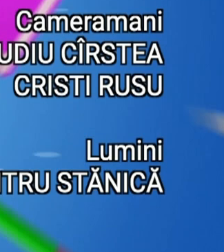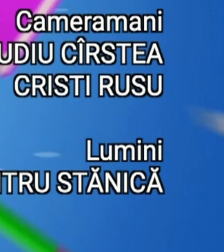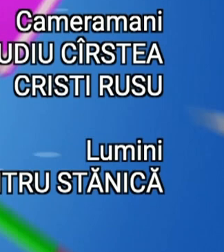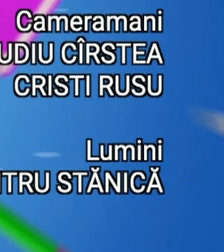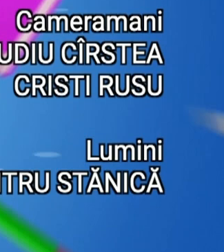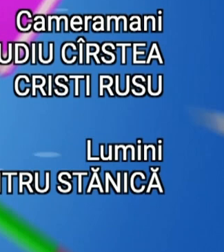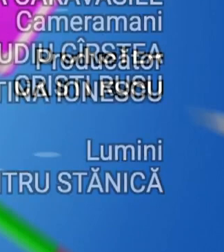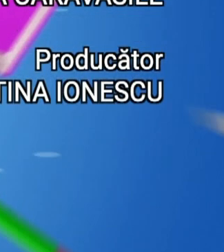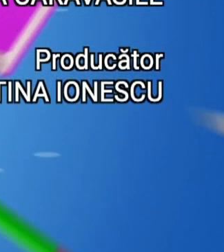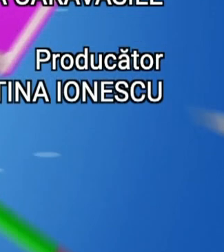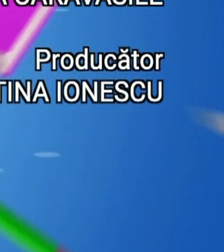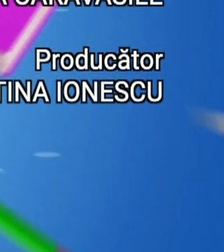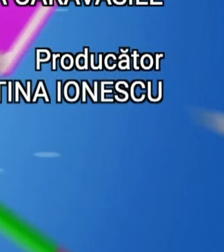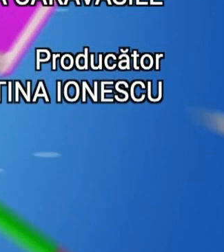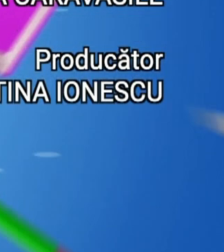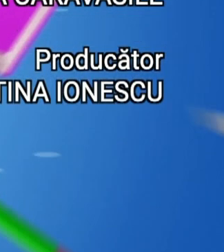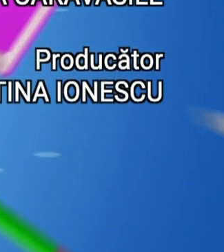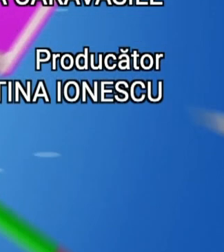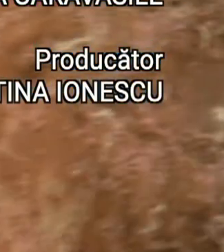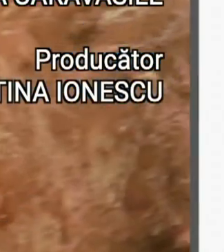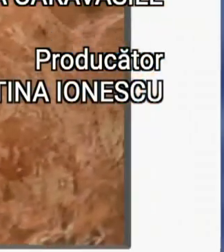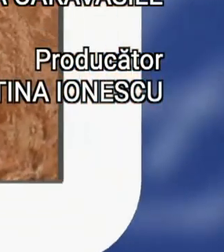MULȚUMIT PENTRU VIZIONARE!